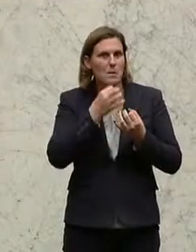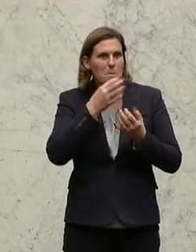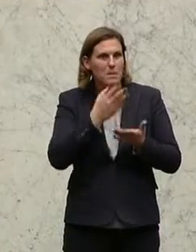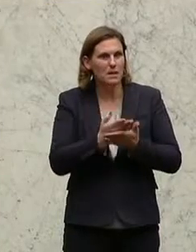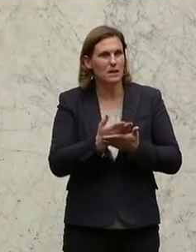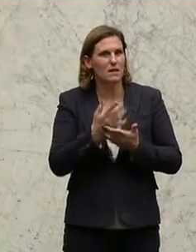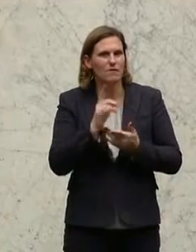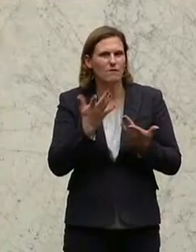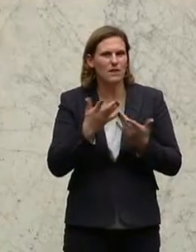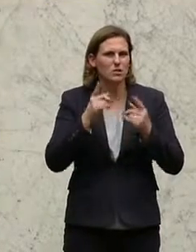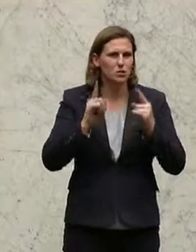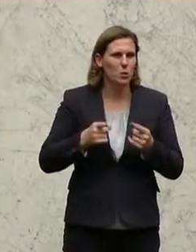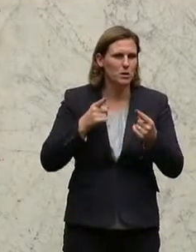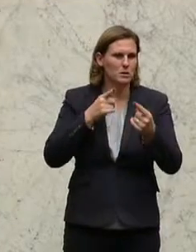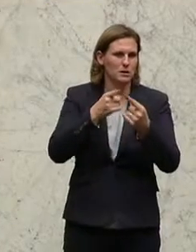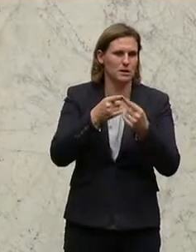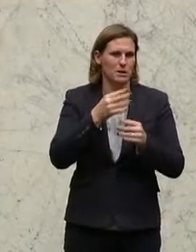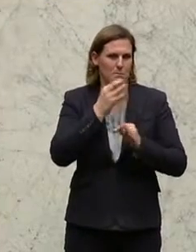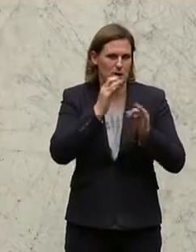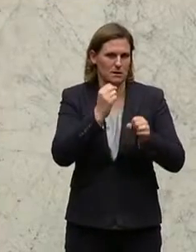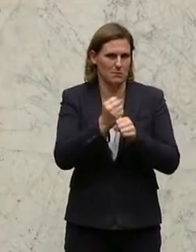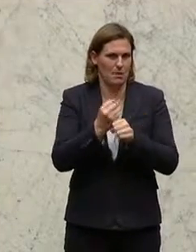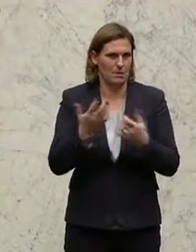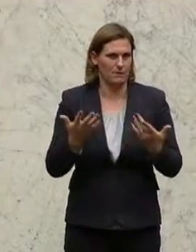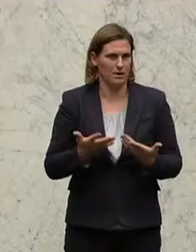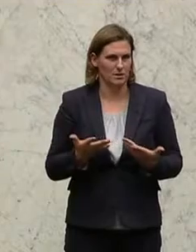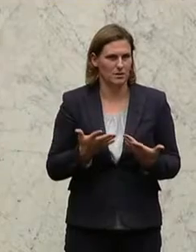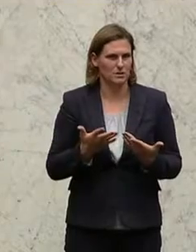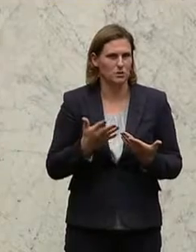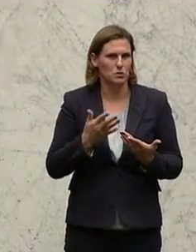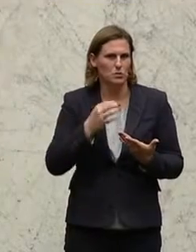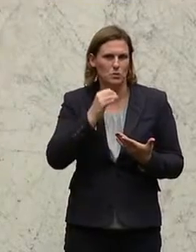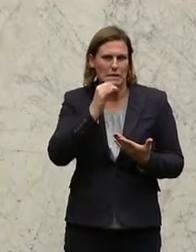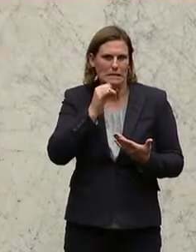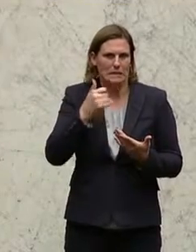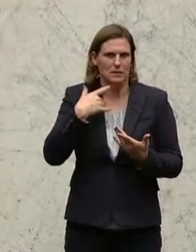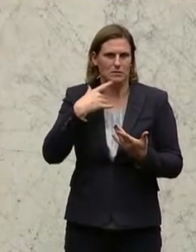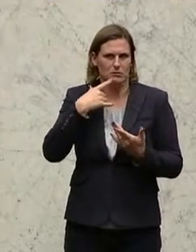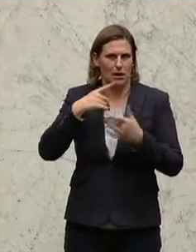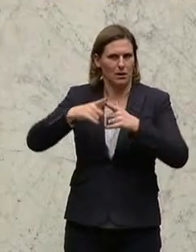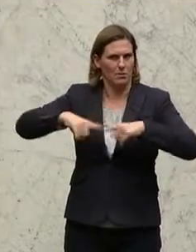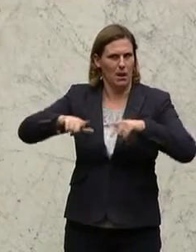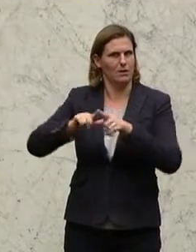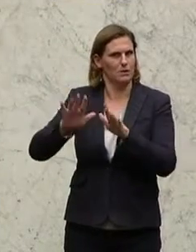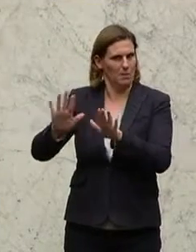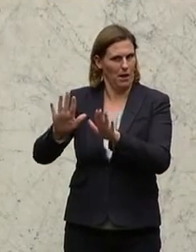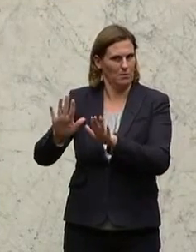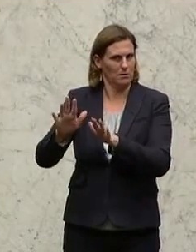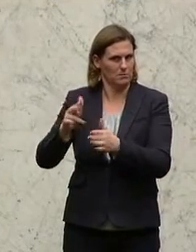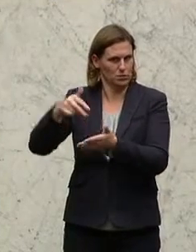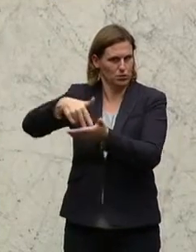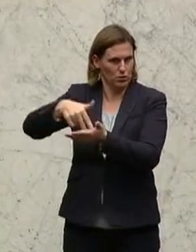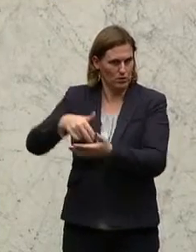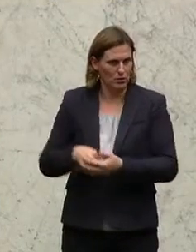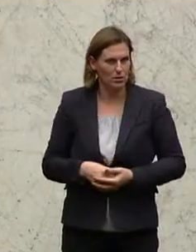nehme nur die Bundesverbesserungsvorschläge, weil die anderen lasse ich nicht im Dorf, im Land, entschuldigen Sie, lasse ich durchaus im Land. So,